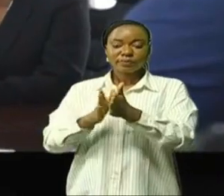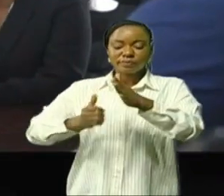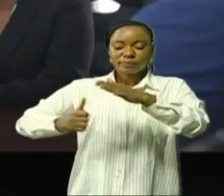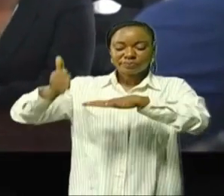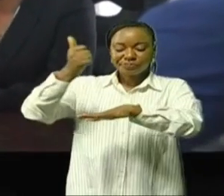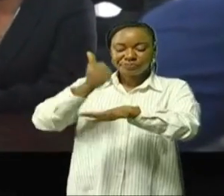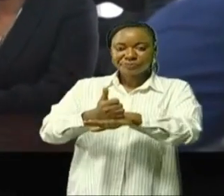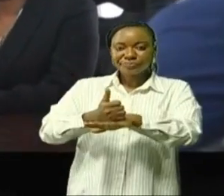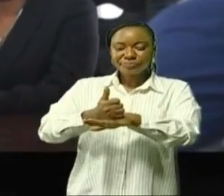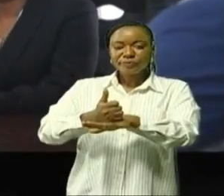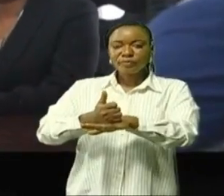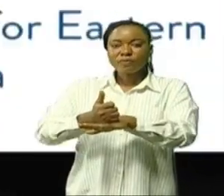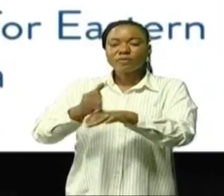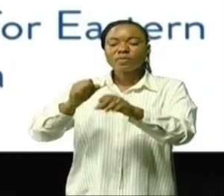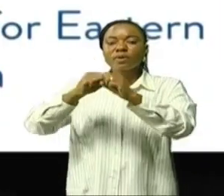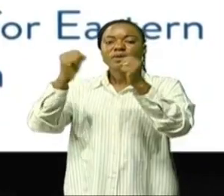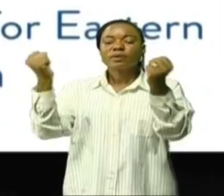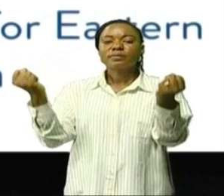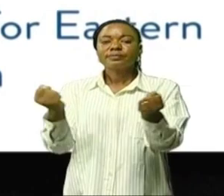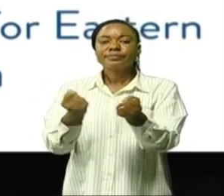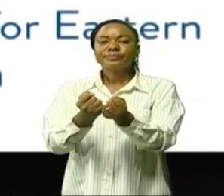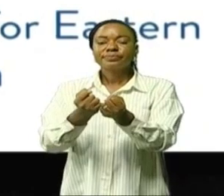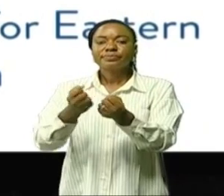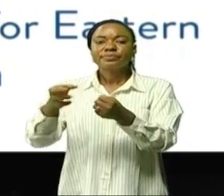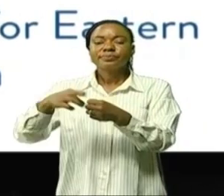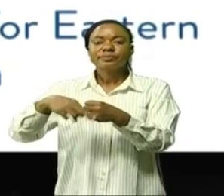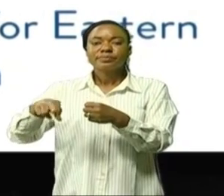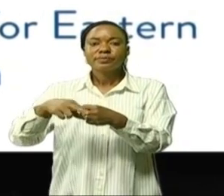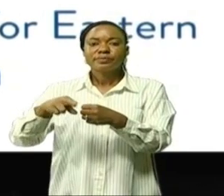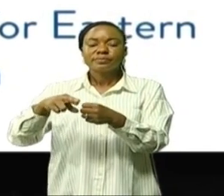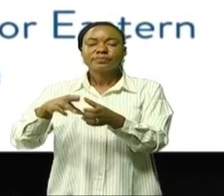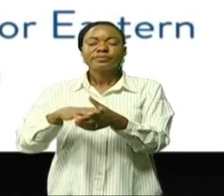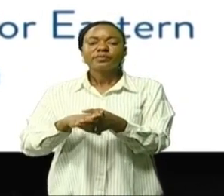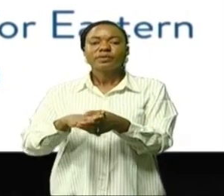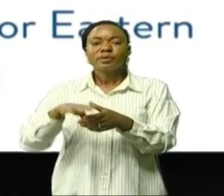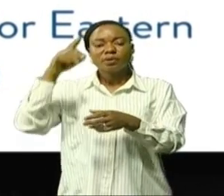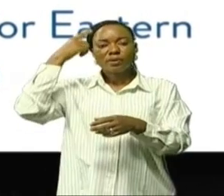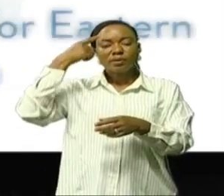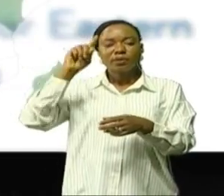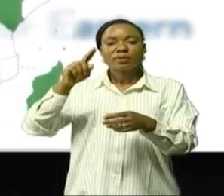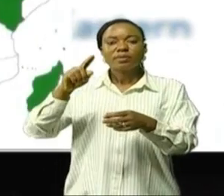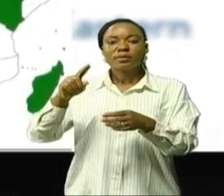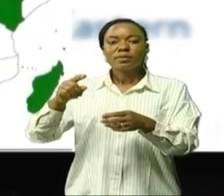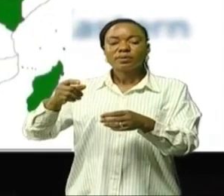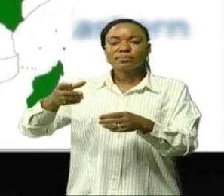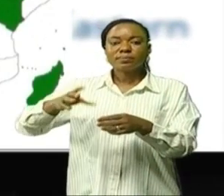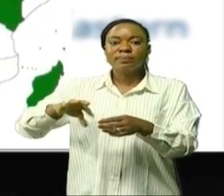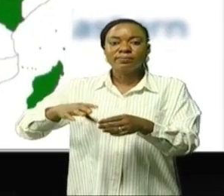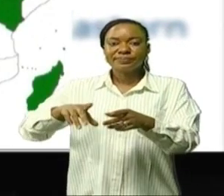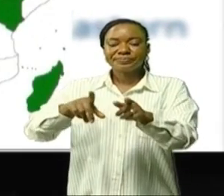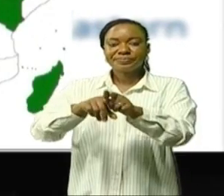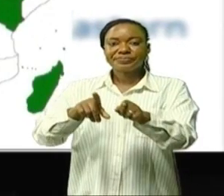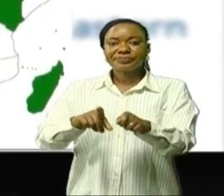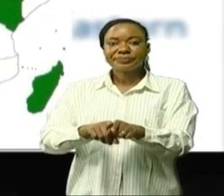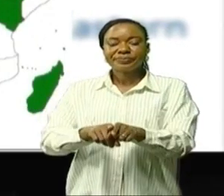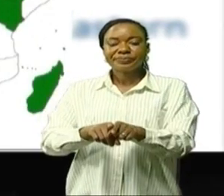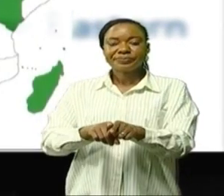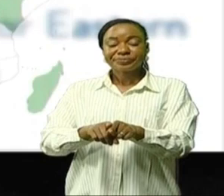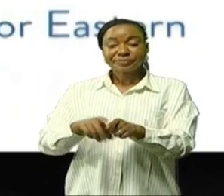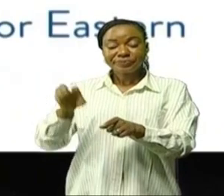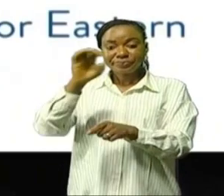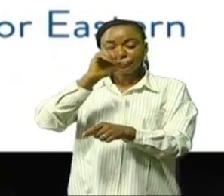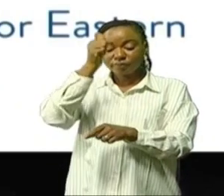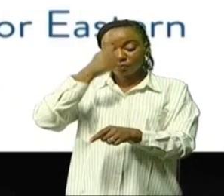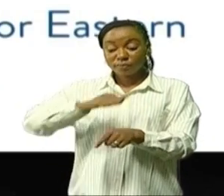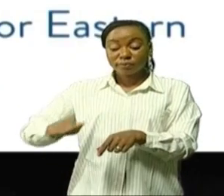part entière de l'association régionale des régulateurs de l'énergie pour l'Afrique orientale et australe RA